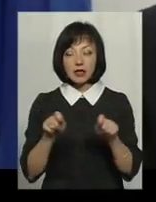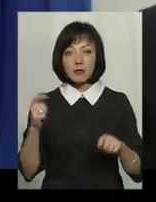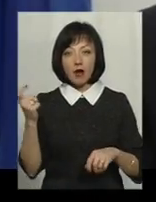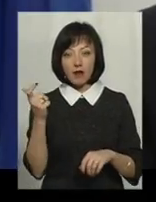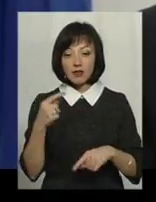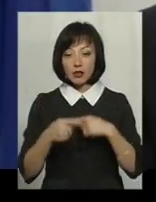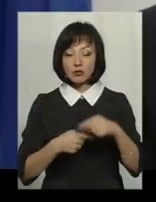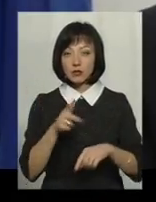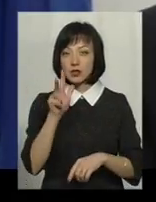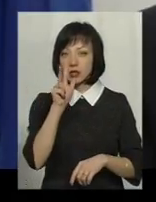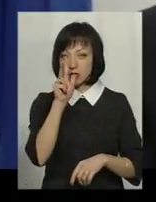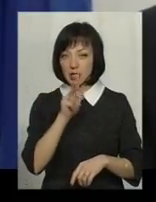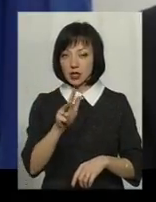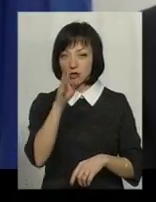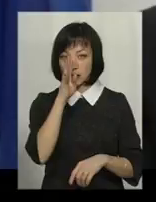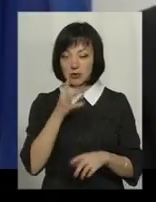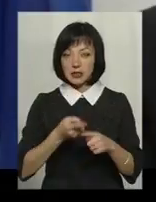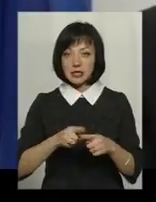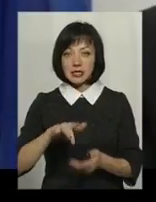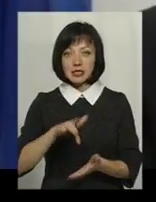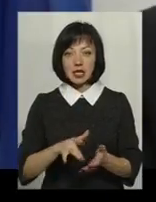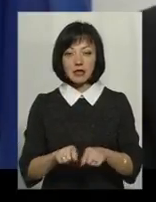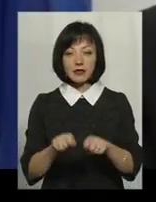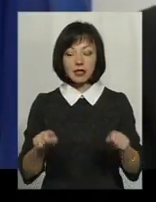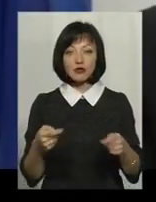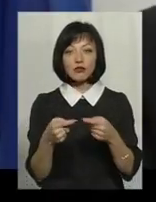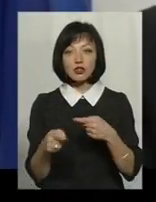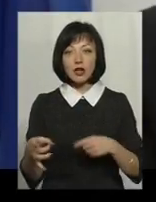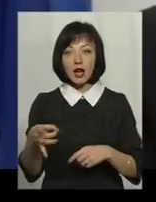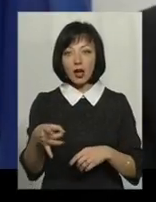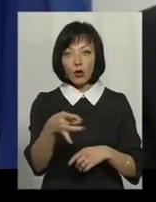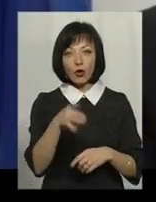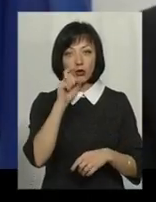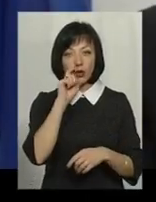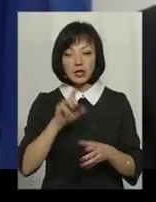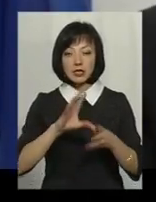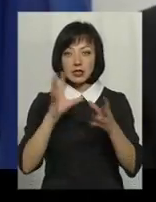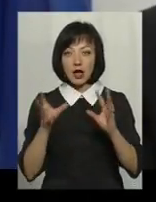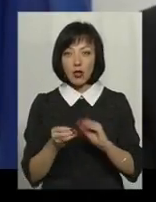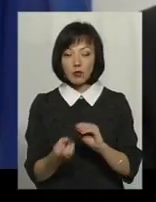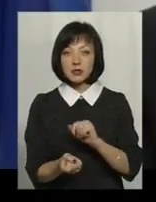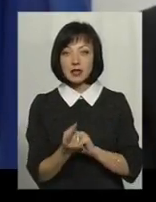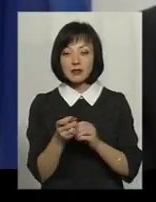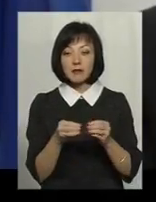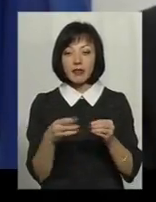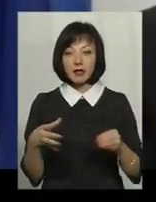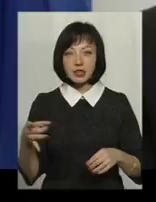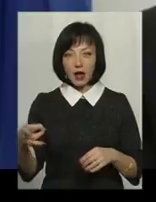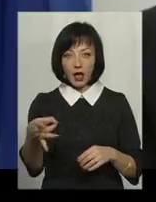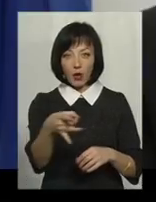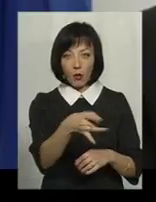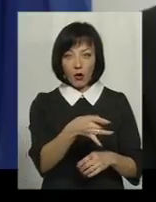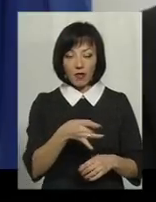протягом наступних трьох-чотирьох місяців ці центри відкриються в інших регіонах України. Загалом вони з'являться в 15 регіонах.